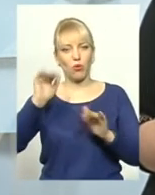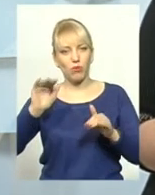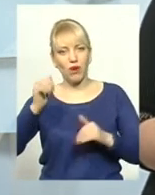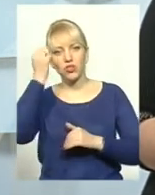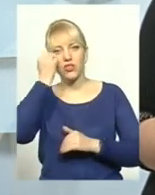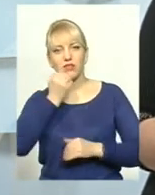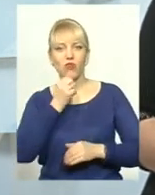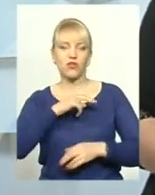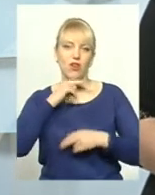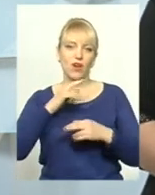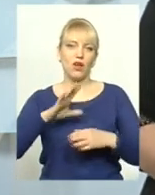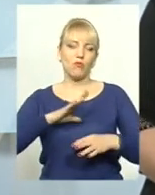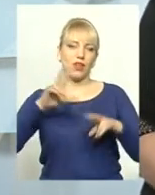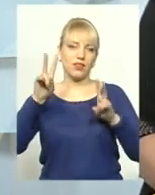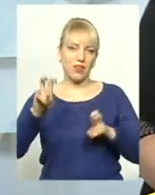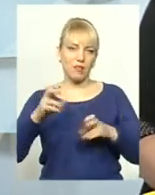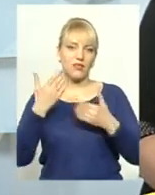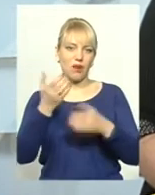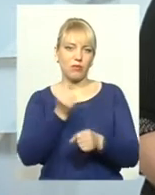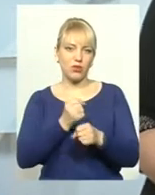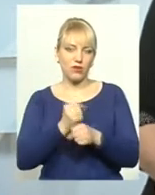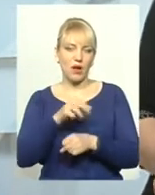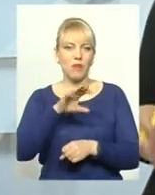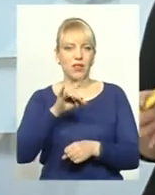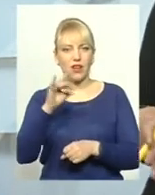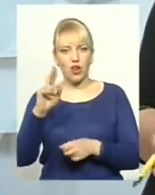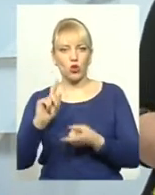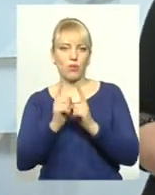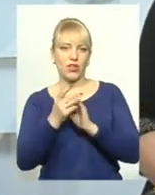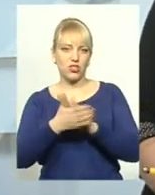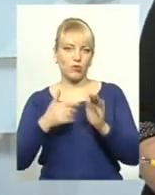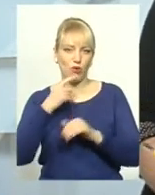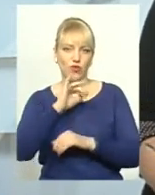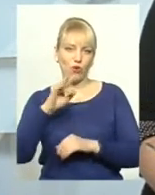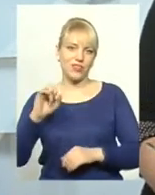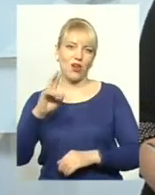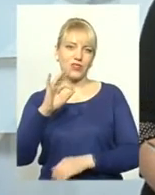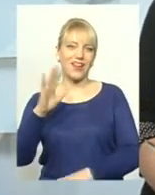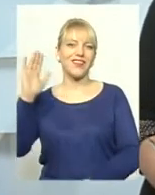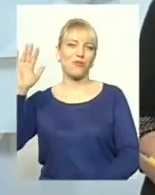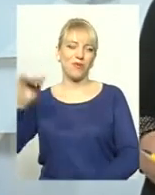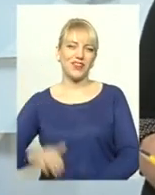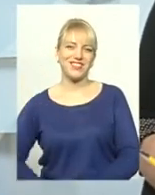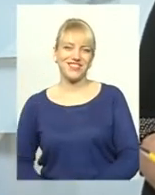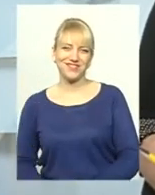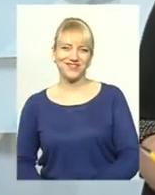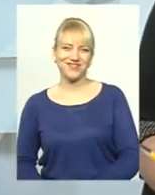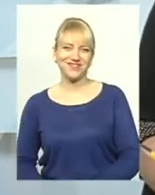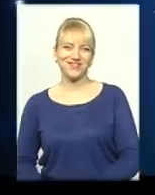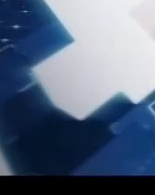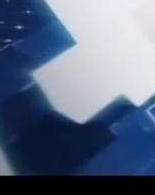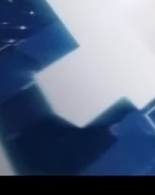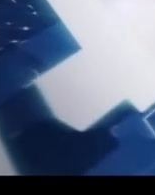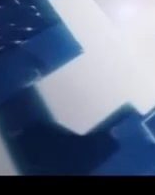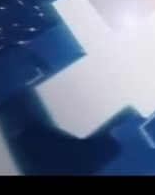вам за увагу. В ефірі була тема. З вами сьогодні працювала юна мітрашка, суддопереклад Оксана Фіновська. На все добре. за